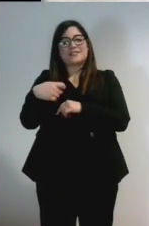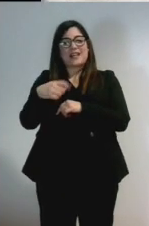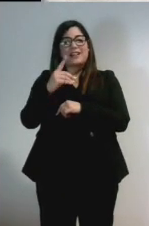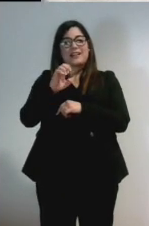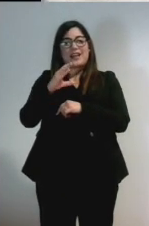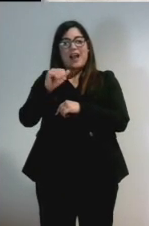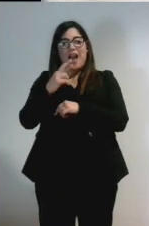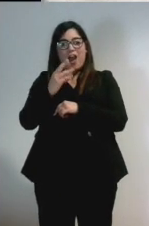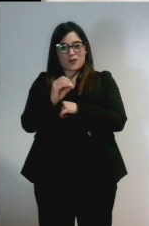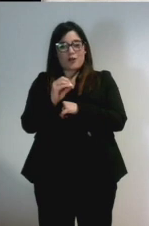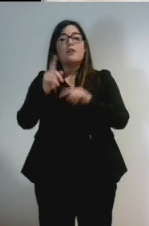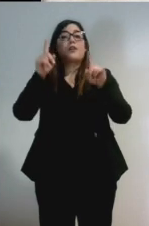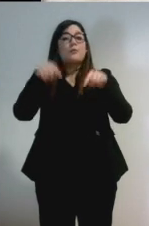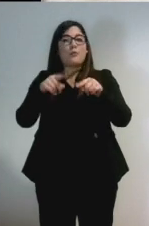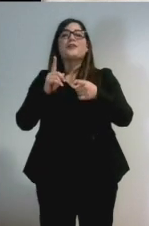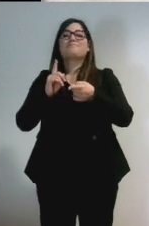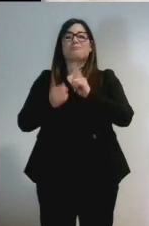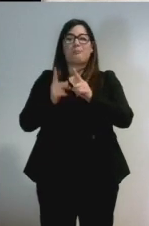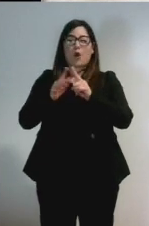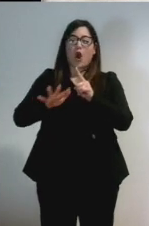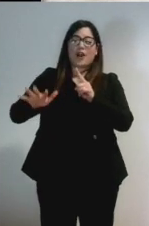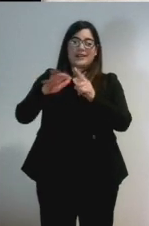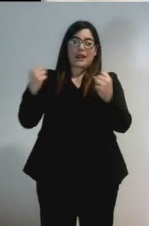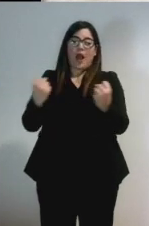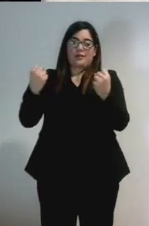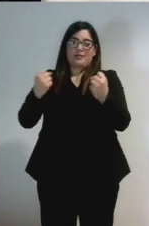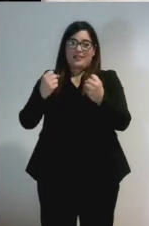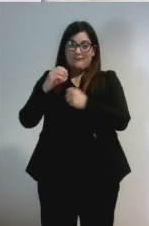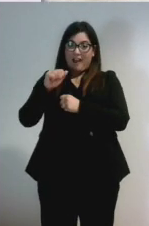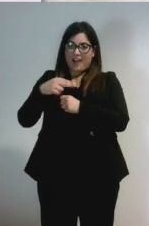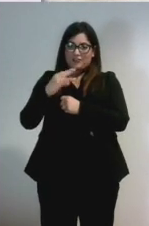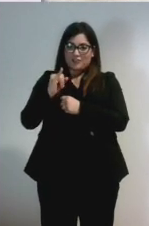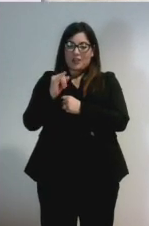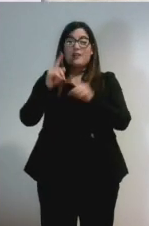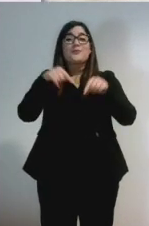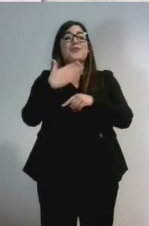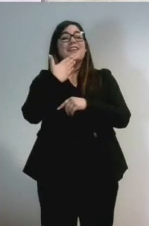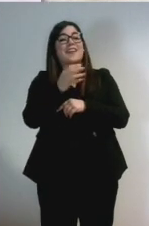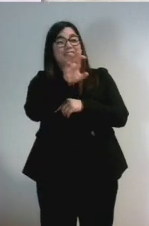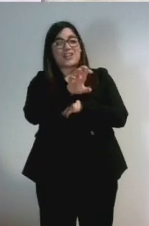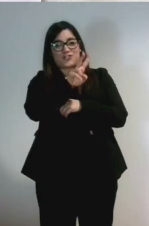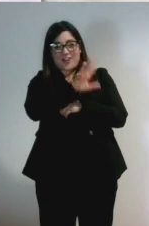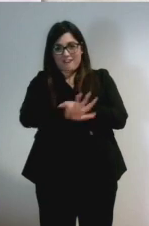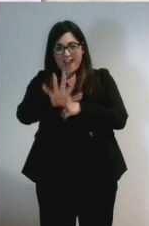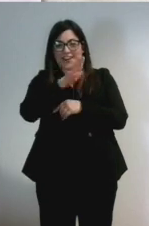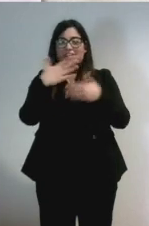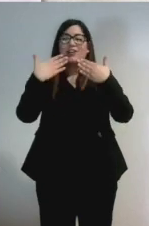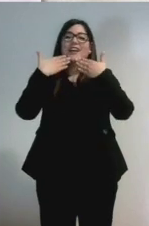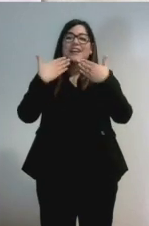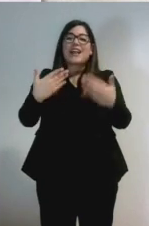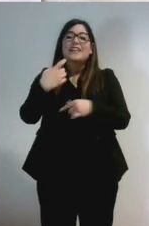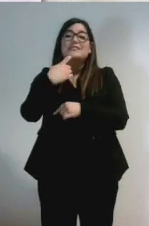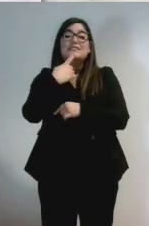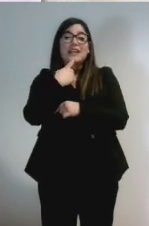tutta la parte politica e attiva di Anci, grazie alla regione del Veneto, grazie a quelli che è difficile